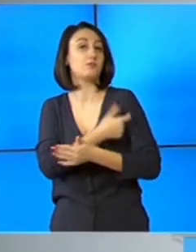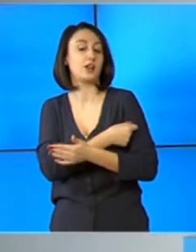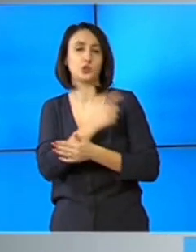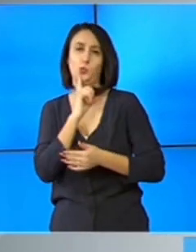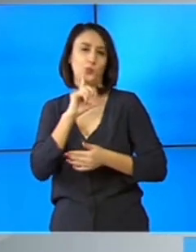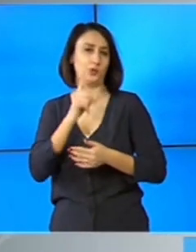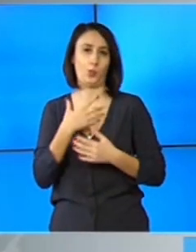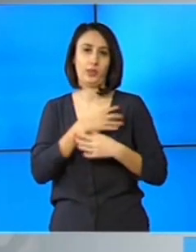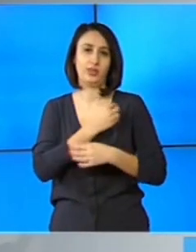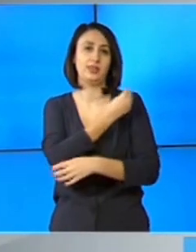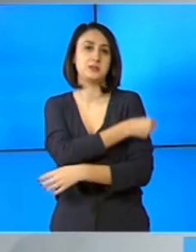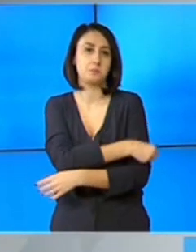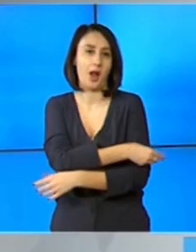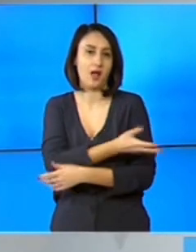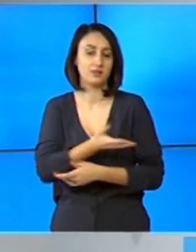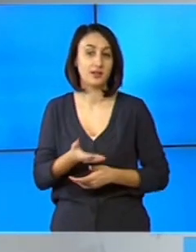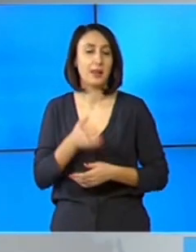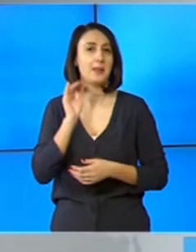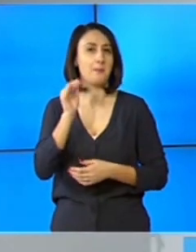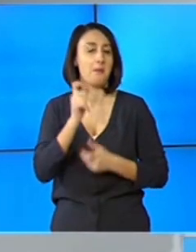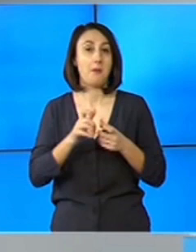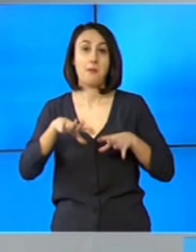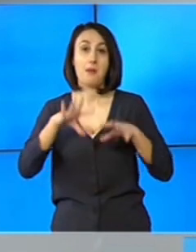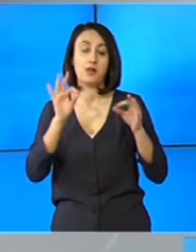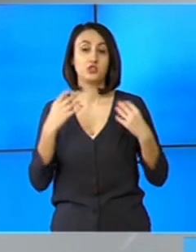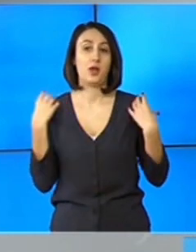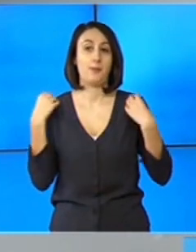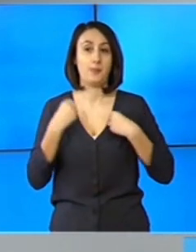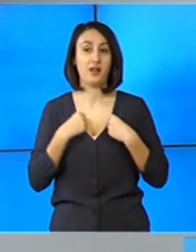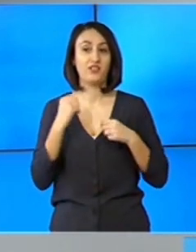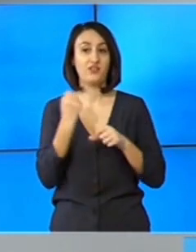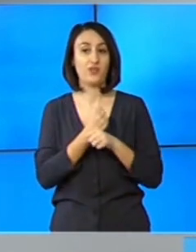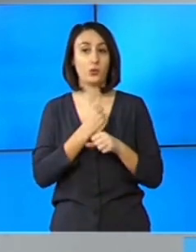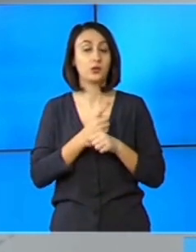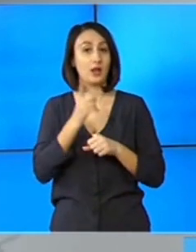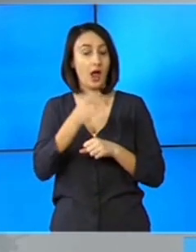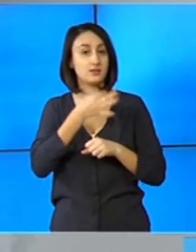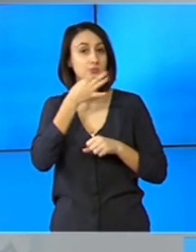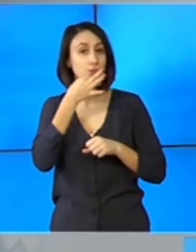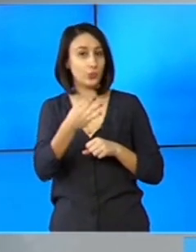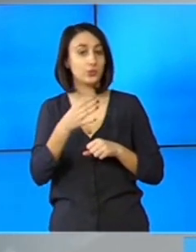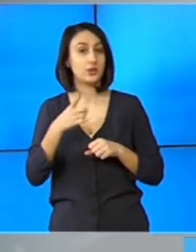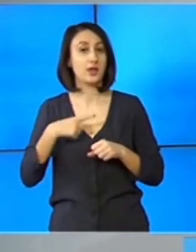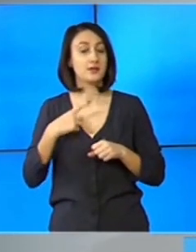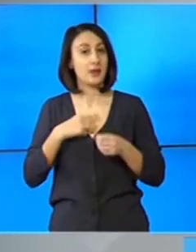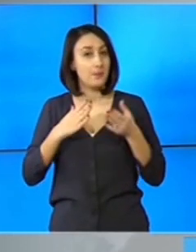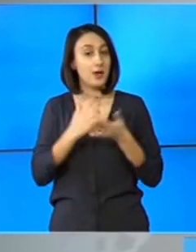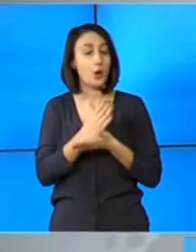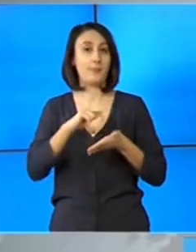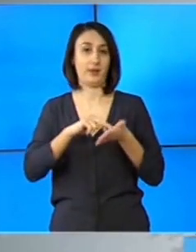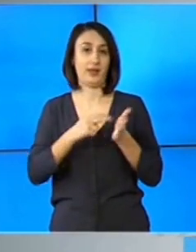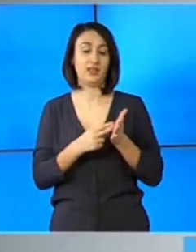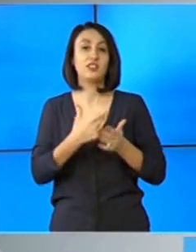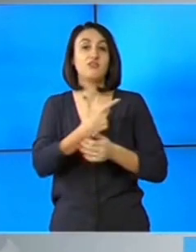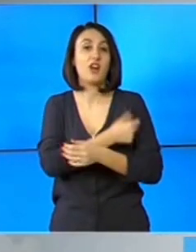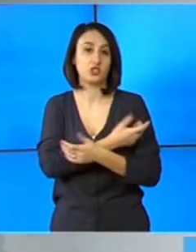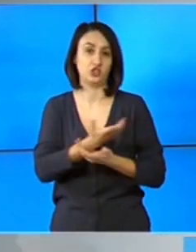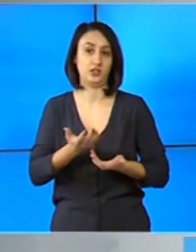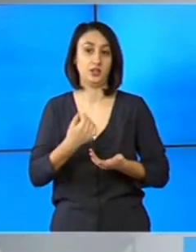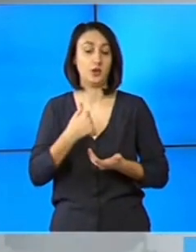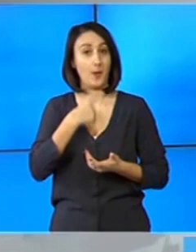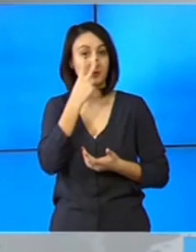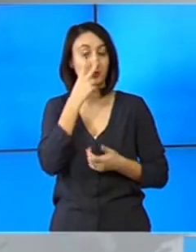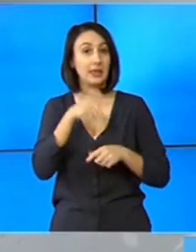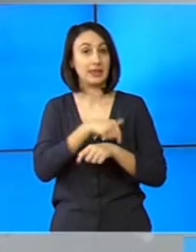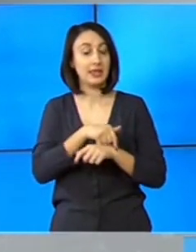nu fi nevoit să se dezbrace. Întrebat despre alegerea vestimentară făcută, Câmpianu a precizat că este mereu pregătit să se vaccineze. Am